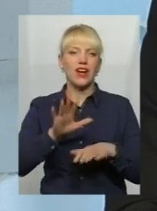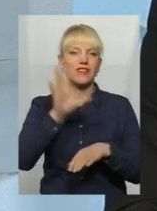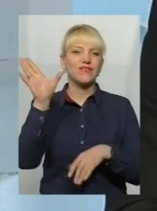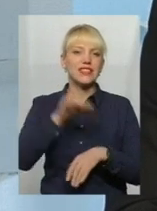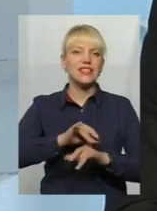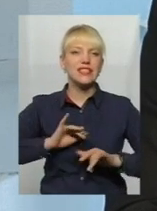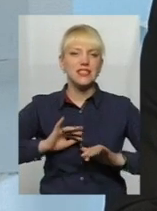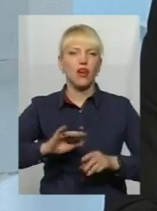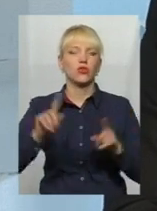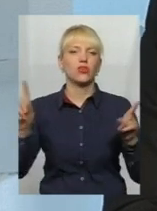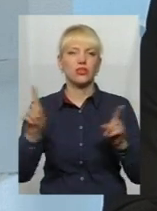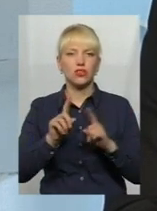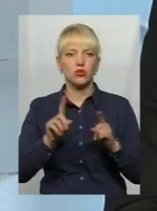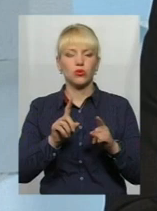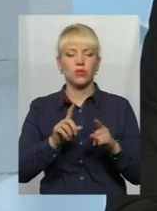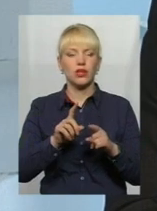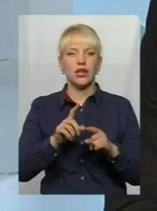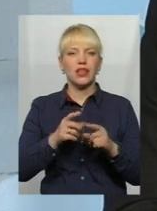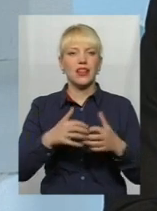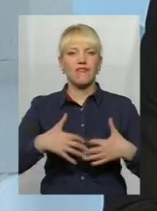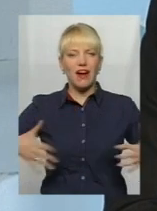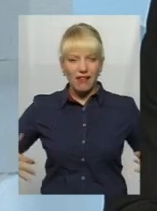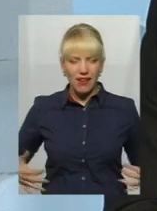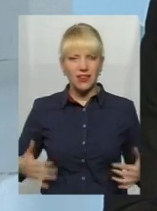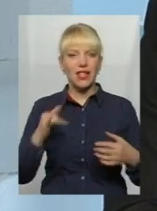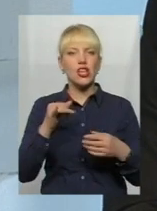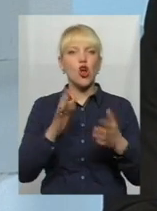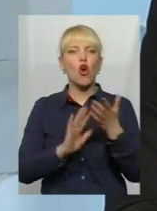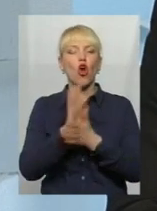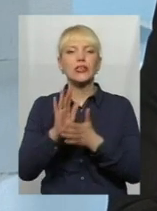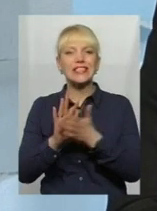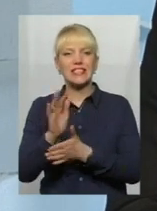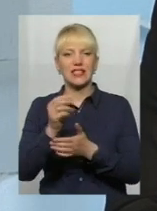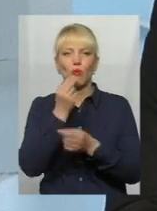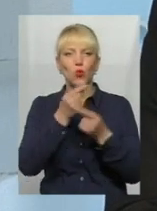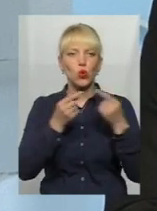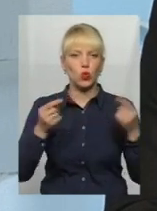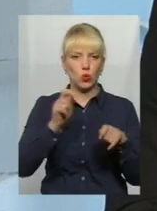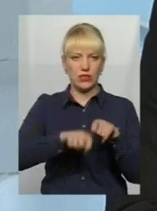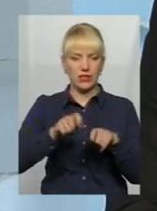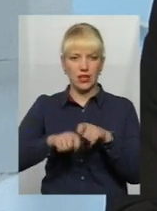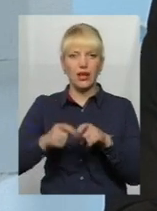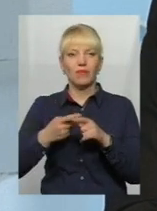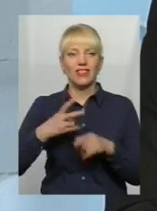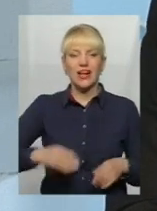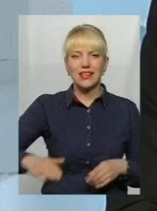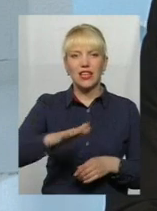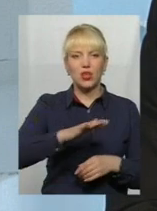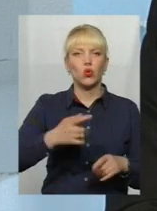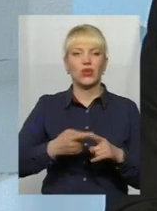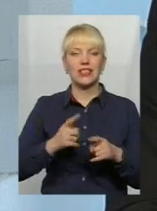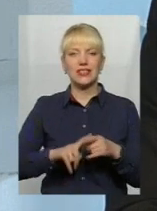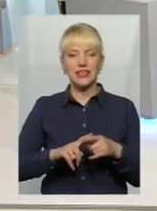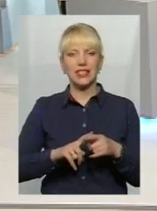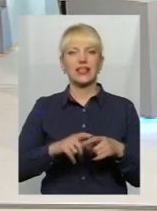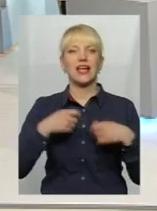протидії і недопущення продукції тваринного і рослинного походження, яка неякісна і небезпечна. То на території цих ринків,